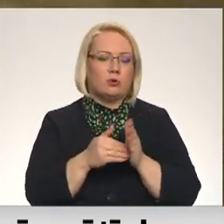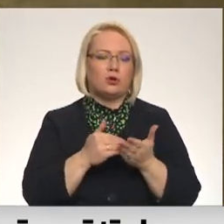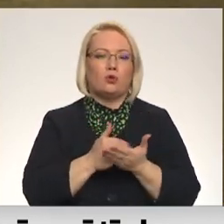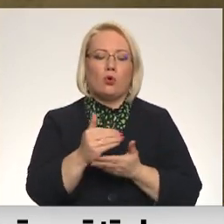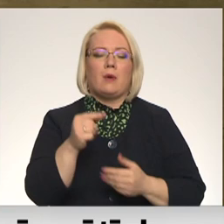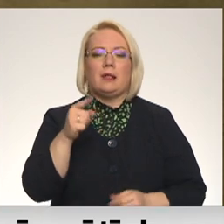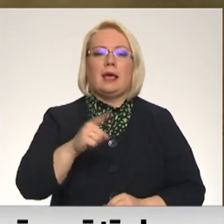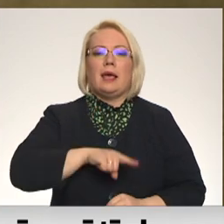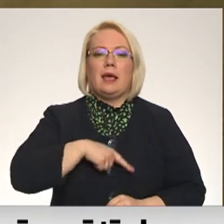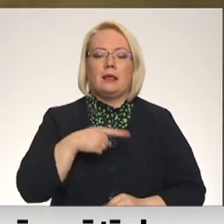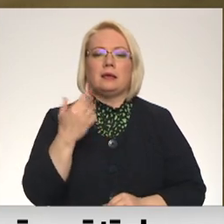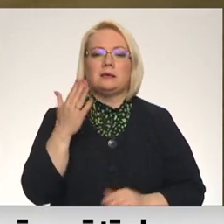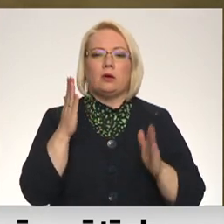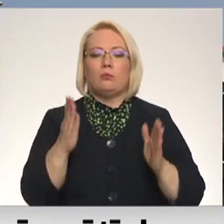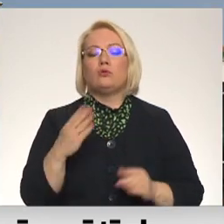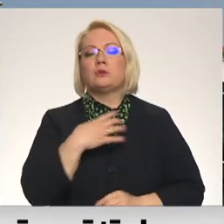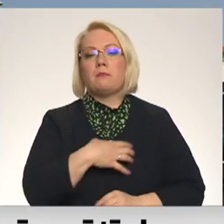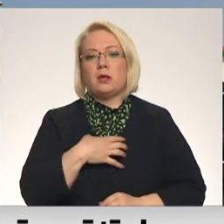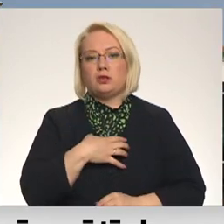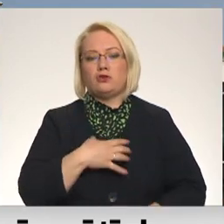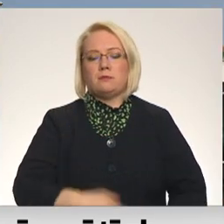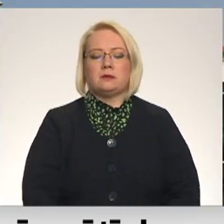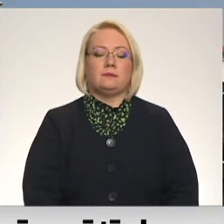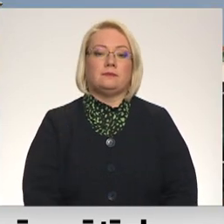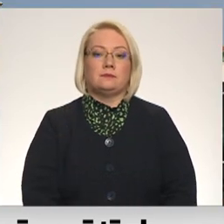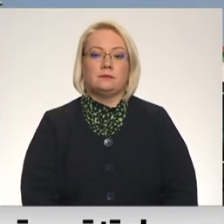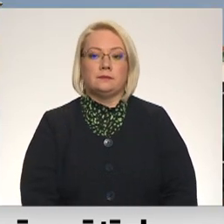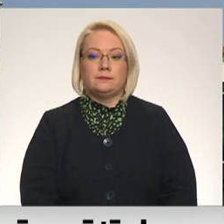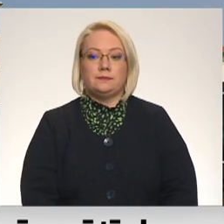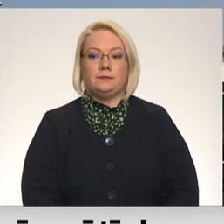tik ilgi, cik būs nepieciešams. Vitauns Stretiolavs Perševits, Latvijas televīzija.